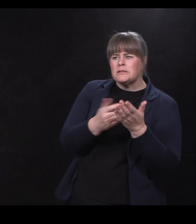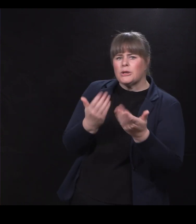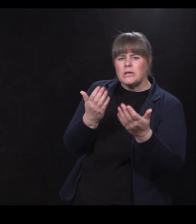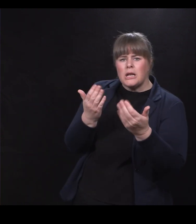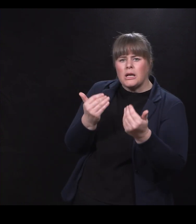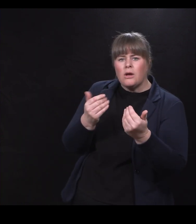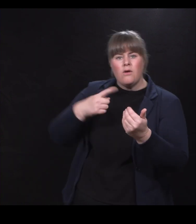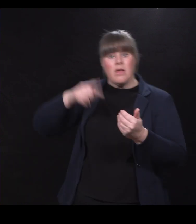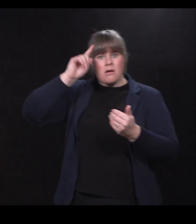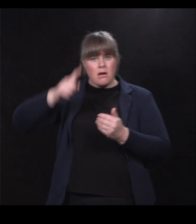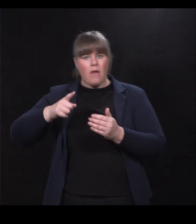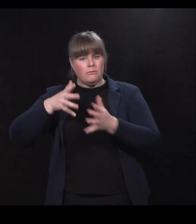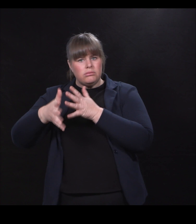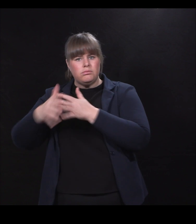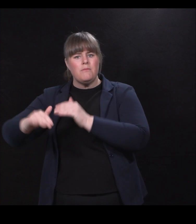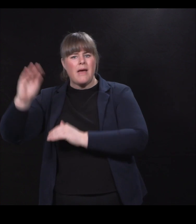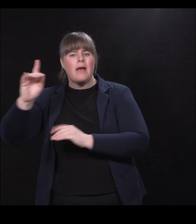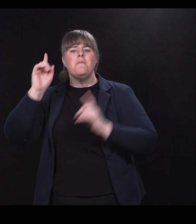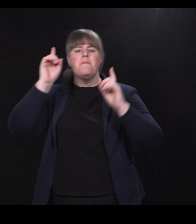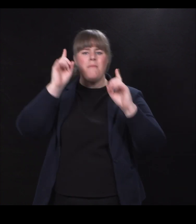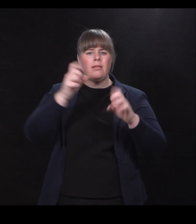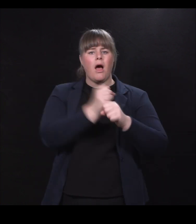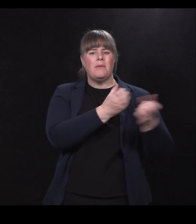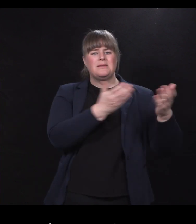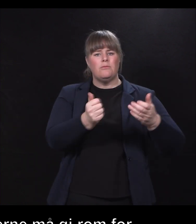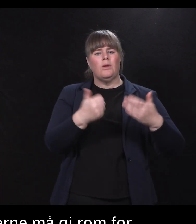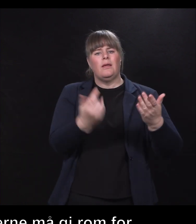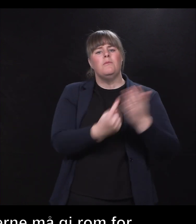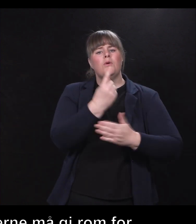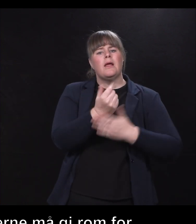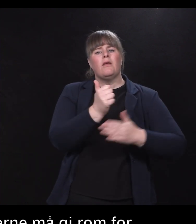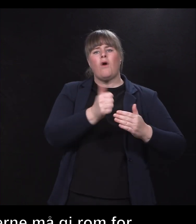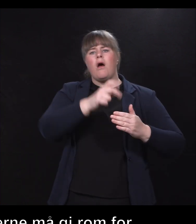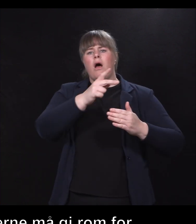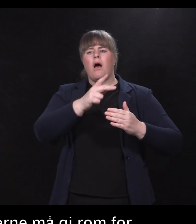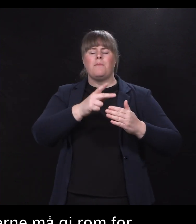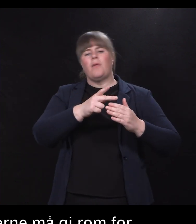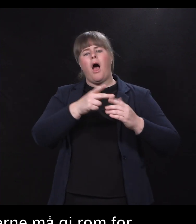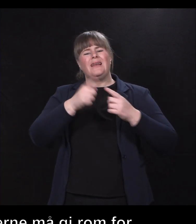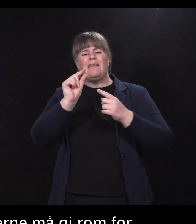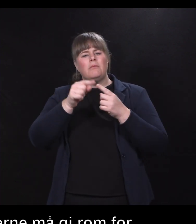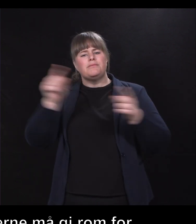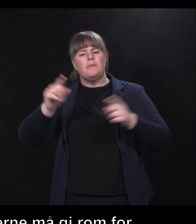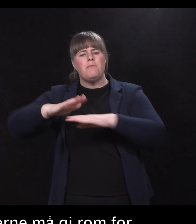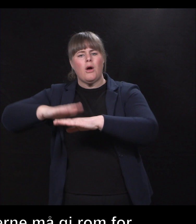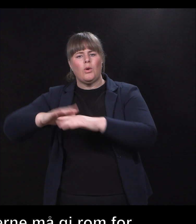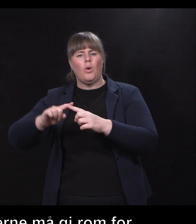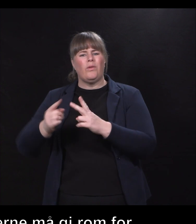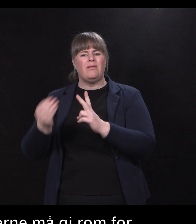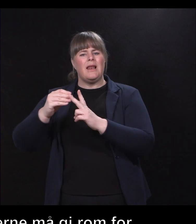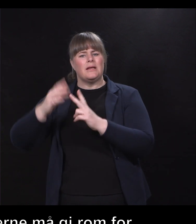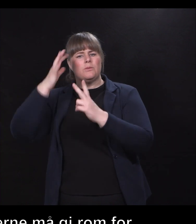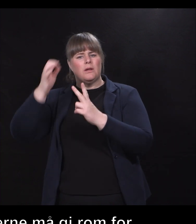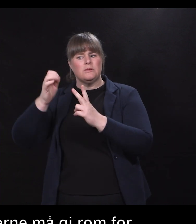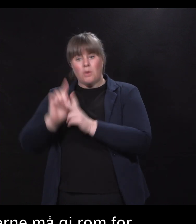men det handler om at arbeidsgiverne må skape rom for annerledes bakgrunn, og for den tilleggskompetansen som funksjonshemmede har.